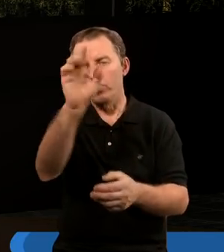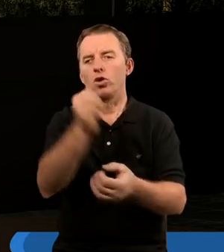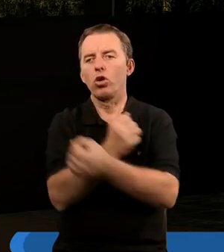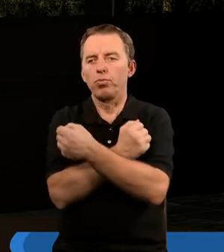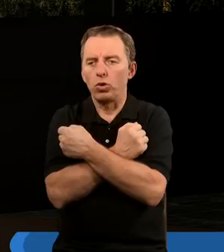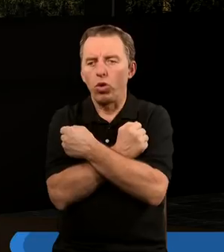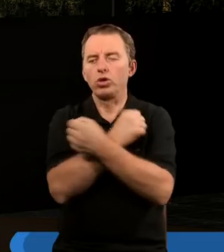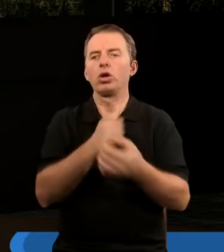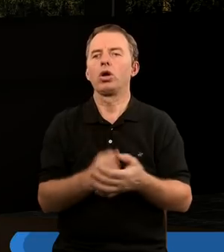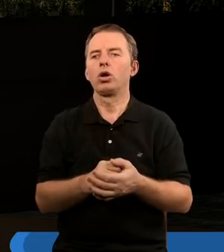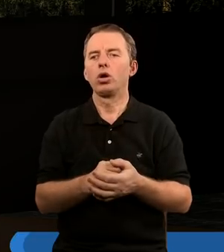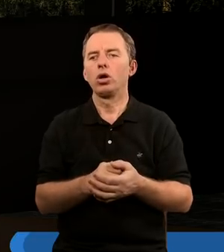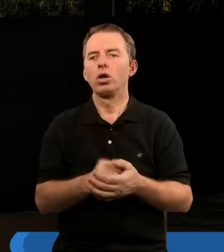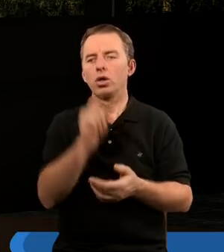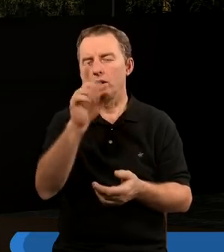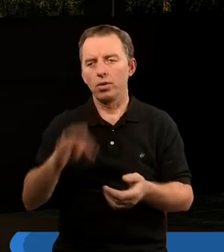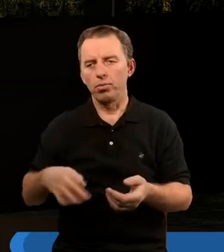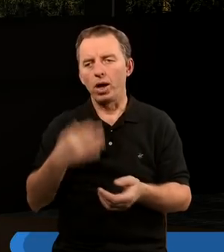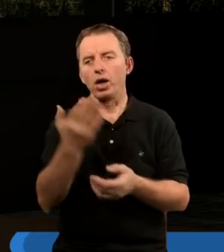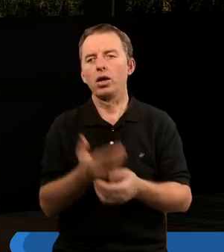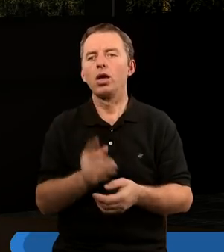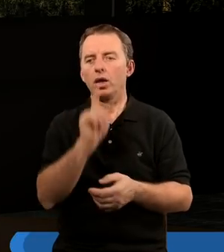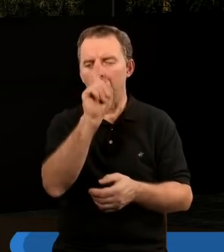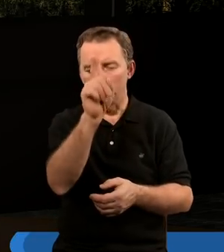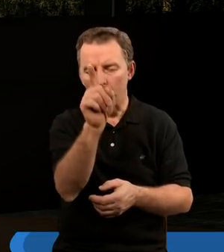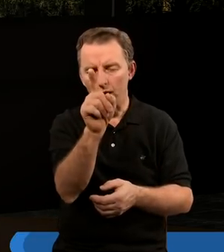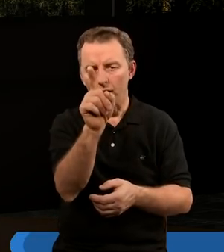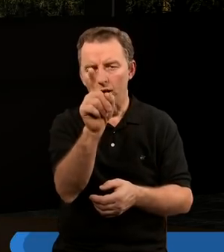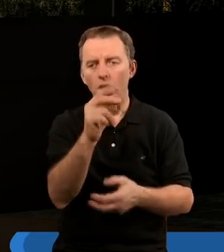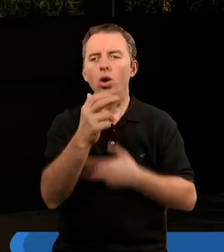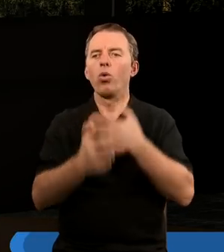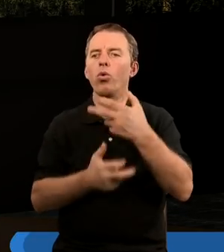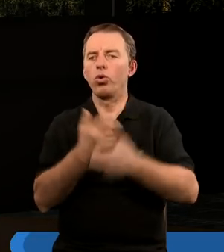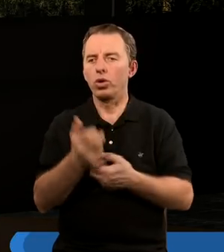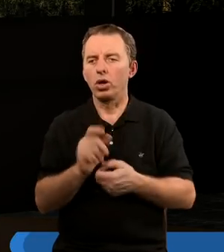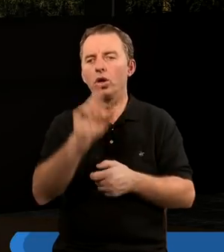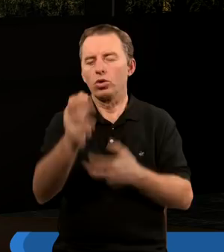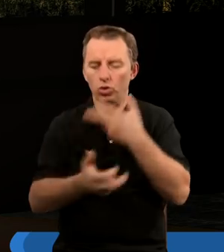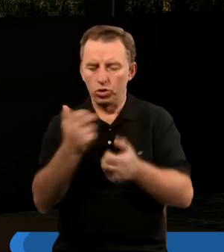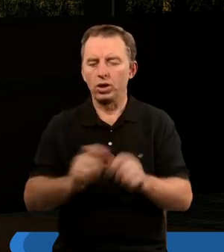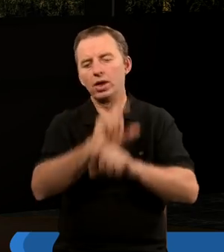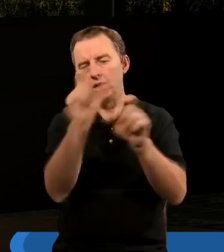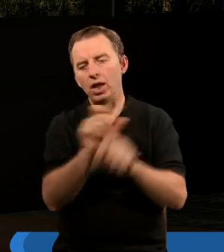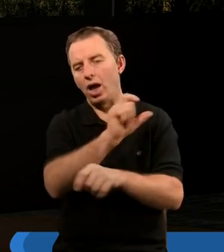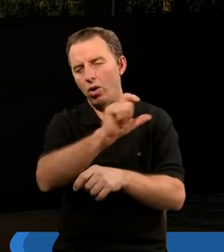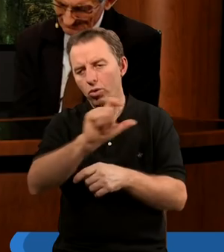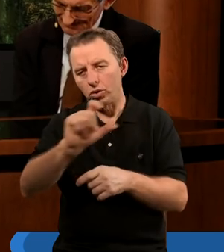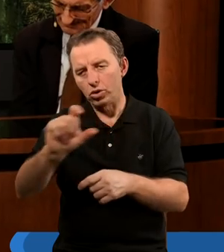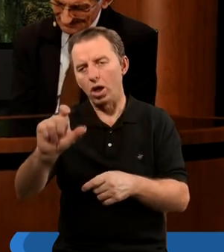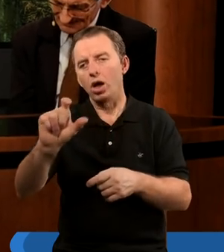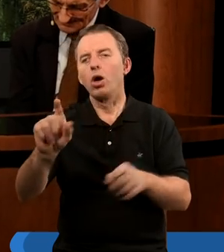na Twoją miłość. Na to, Panie, co Ty uczyniłeś i co czynisz cały czas.